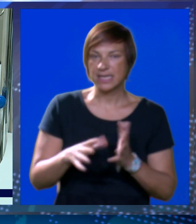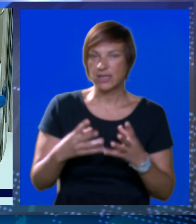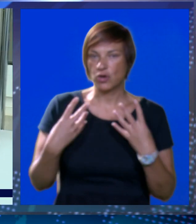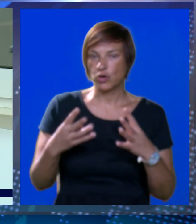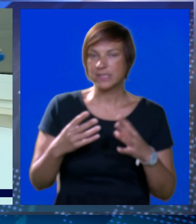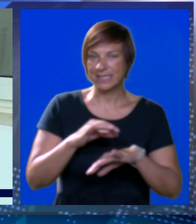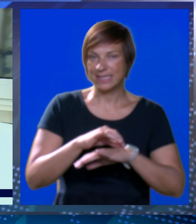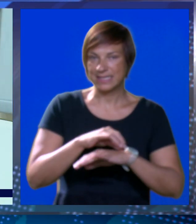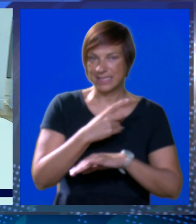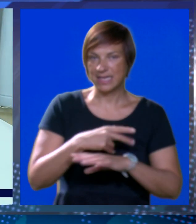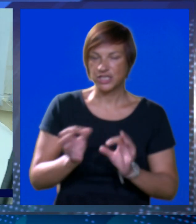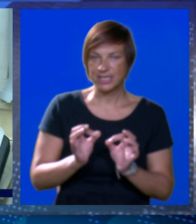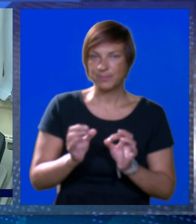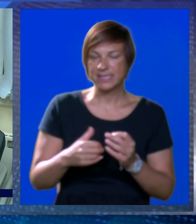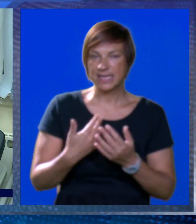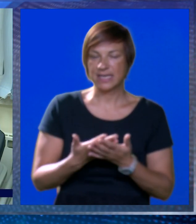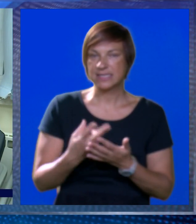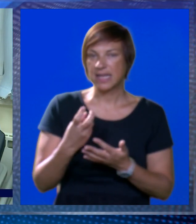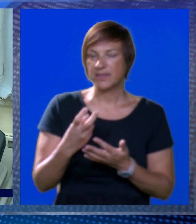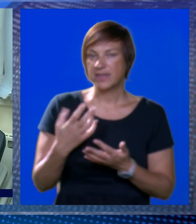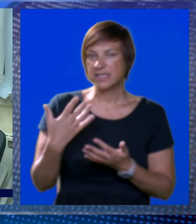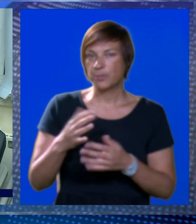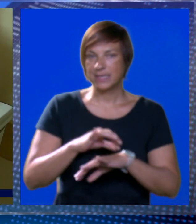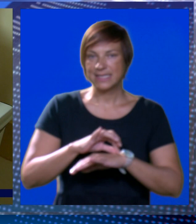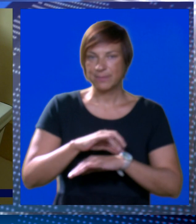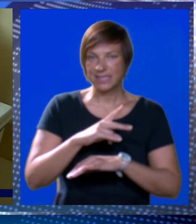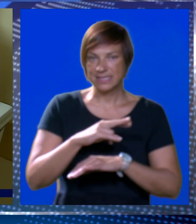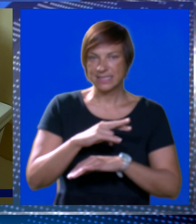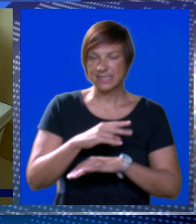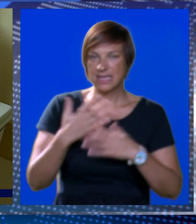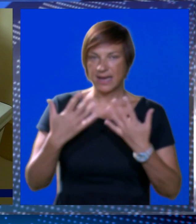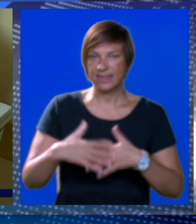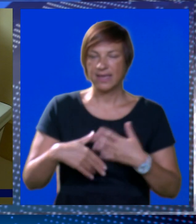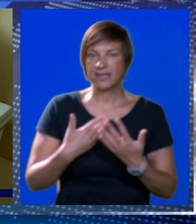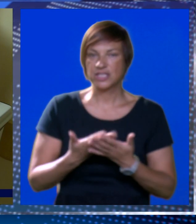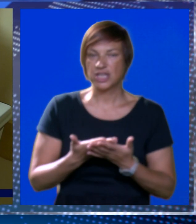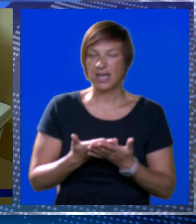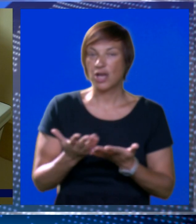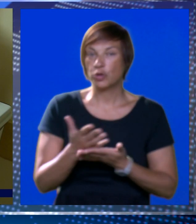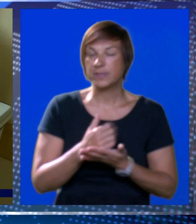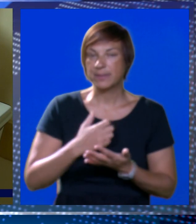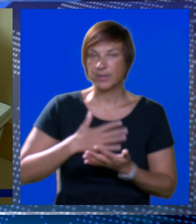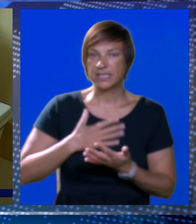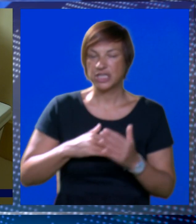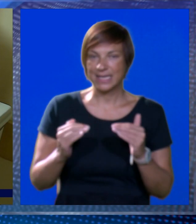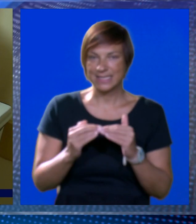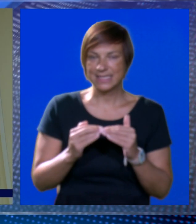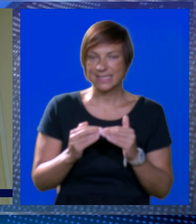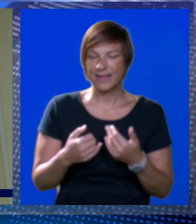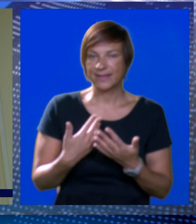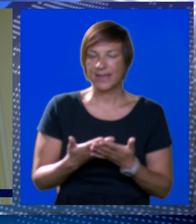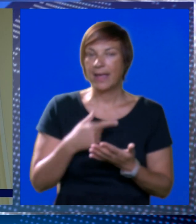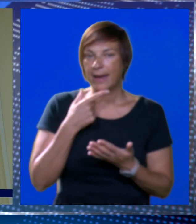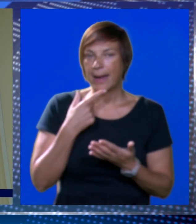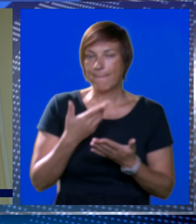nedostaje oko 80 liječnika, specijalista i čak 250 medicinskih sestara i tehničara kako bi se postigao željeni standard.